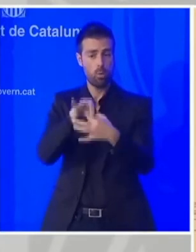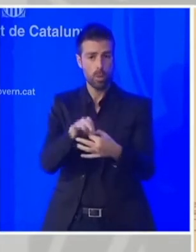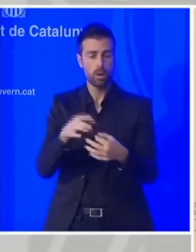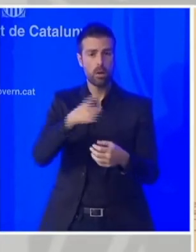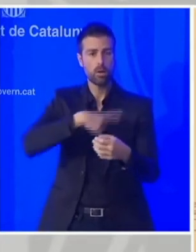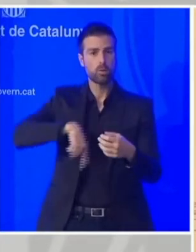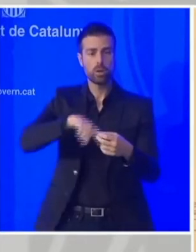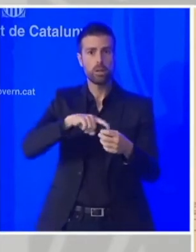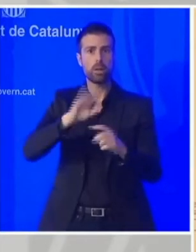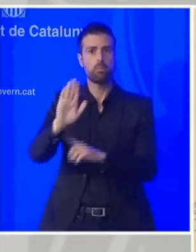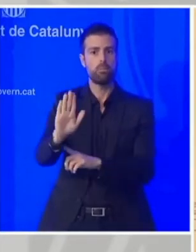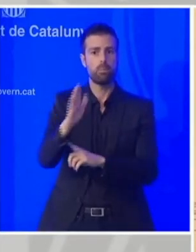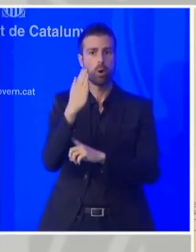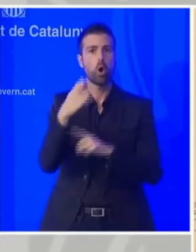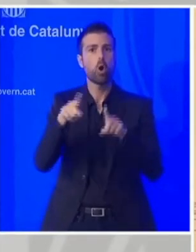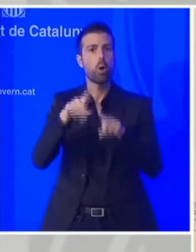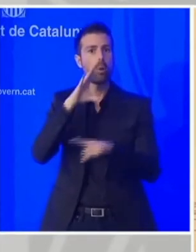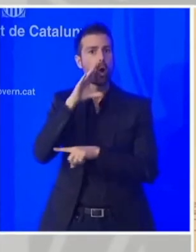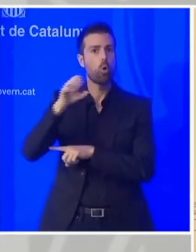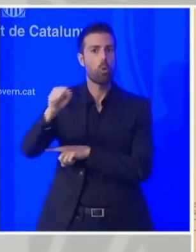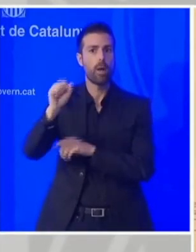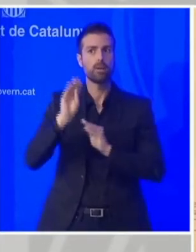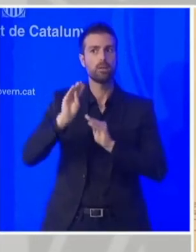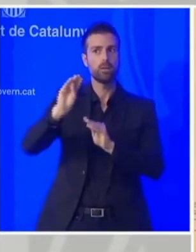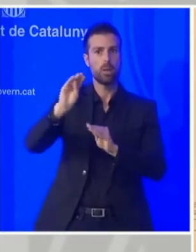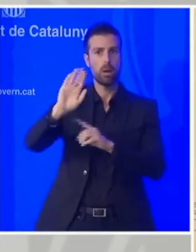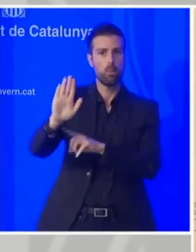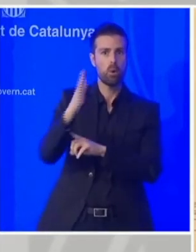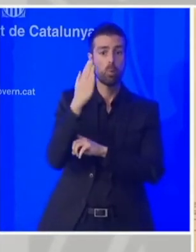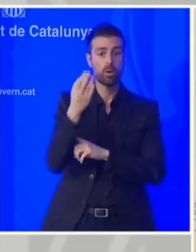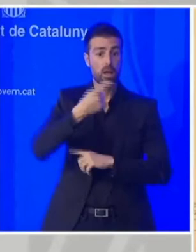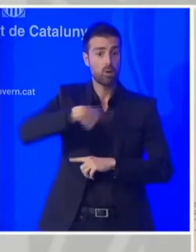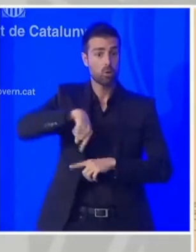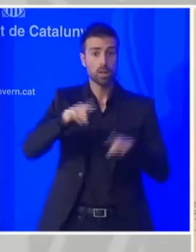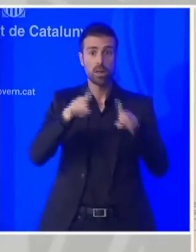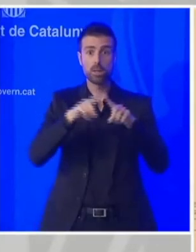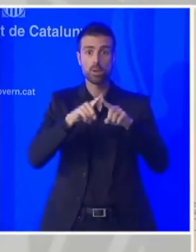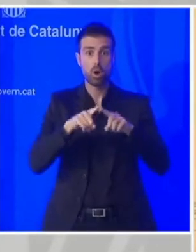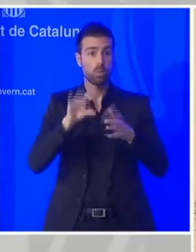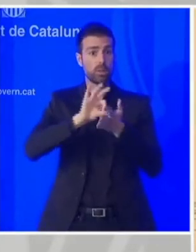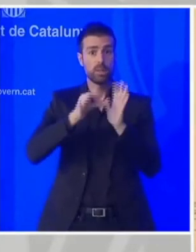ja ens han presentat com a govern la seva proposta. Nosaltres, a municipalisme català,